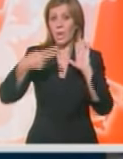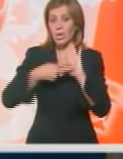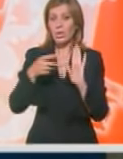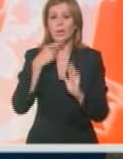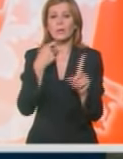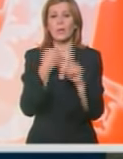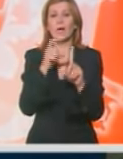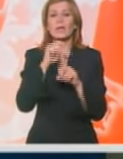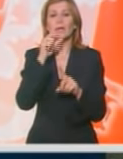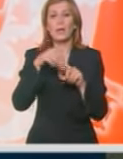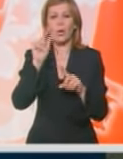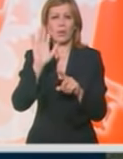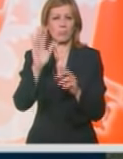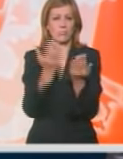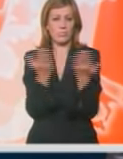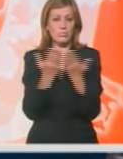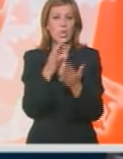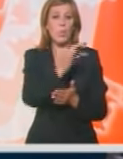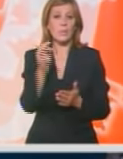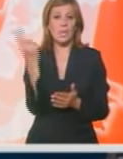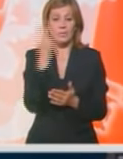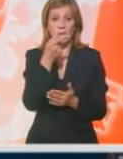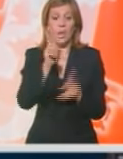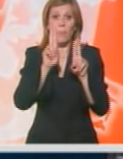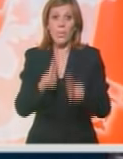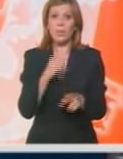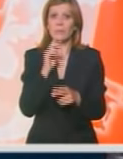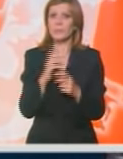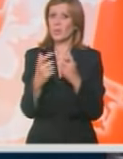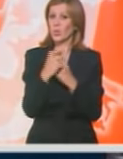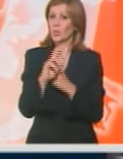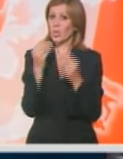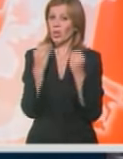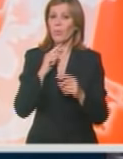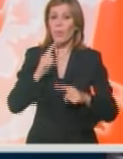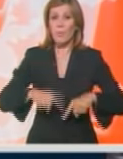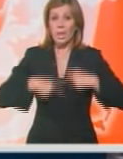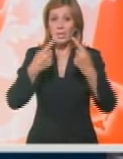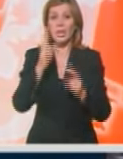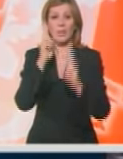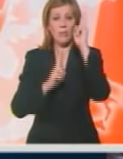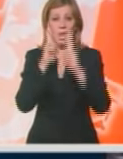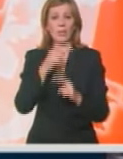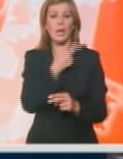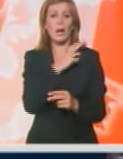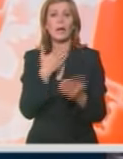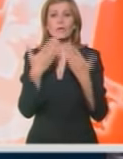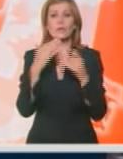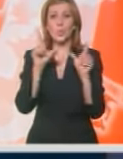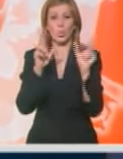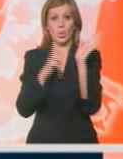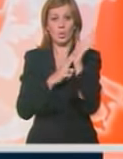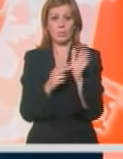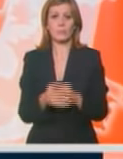piše Koha Di Tore. Opozicija smatra da bi to moglo negativno da utiče na predstojuću debatu u Generalnoj skupštini Ujedinjenih